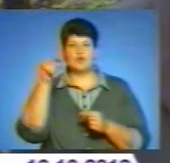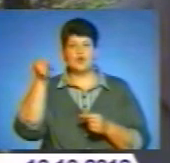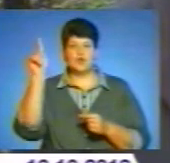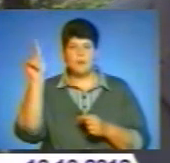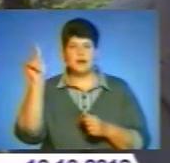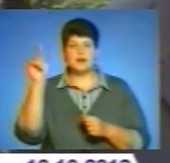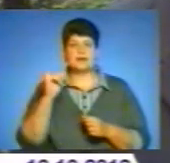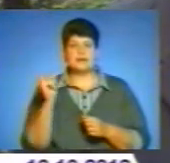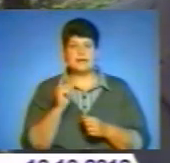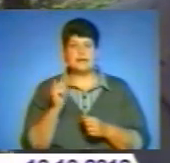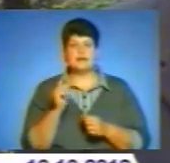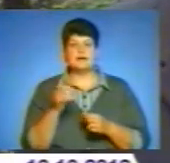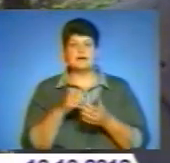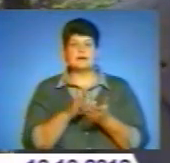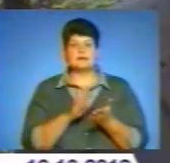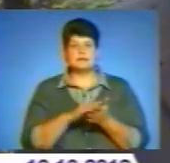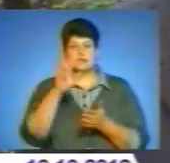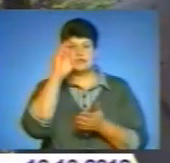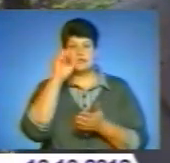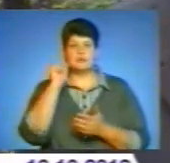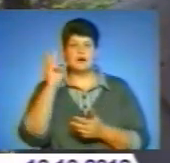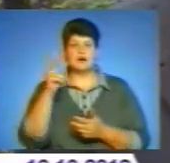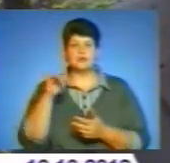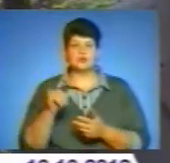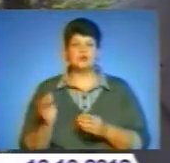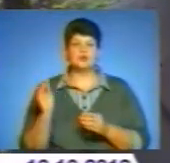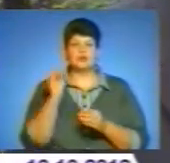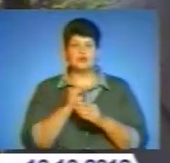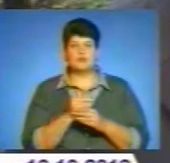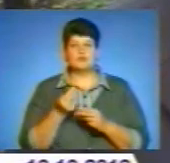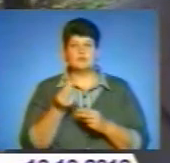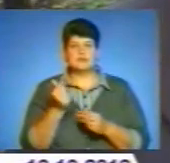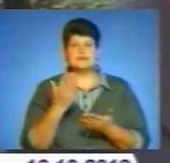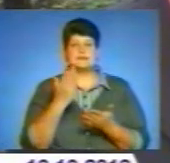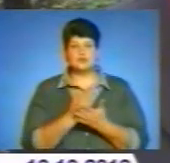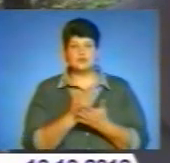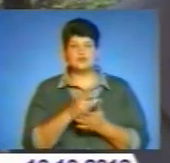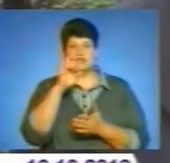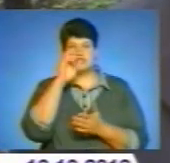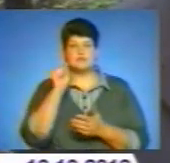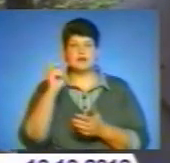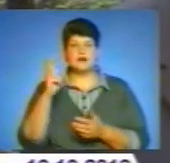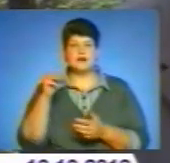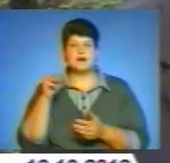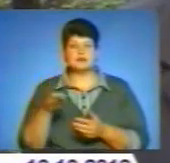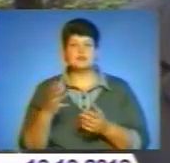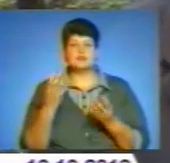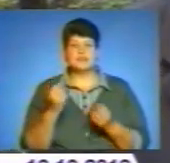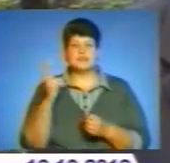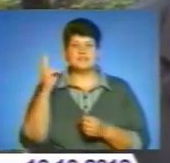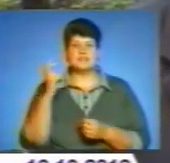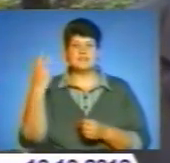державний акт, так називаємий червоний старого взірця, треба було ще пройти процедуру визначення кадастрового номера, реєстрацію земельної ділянки і